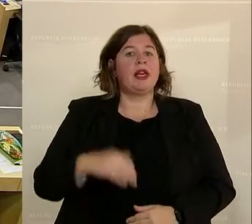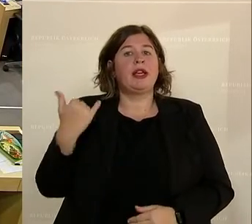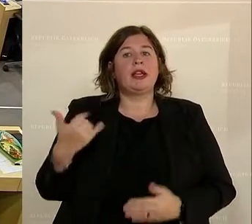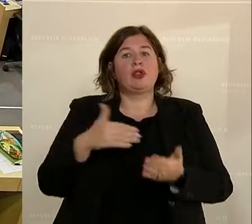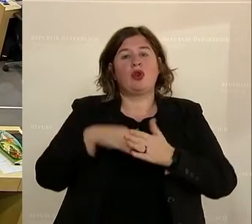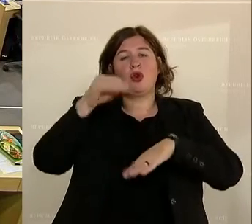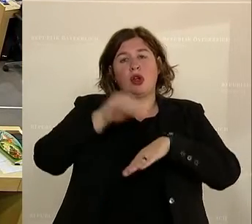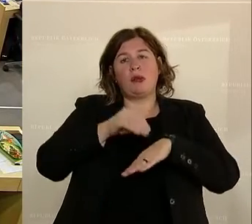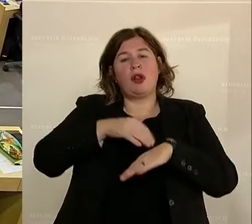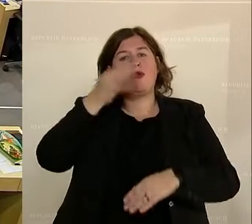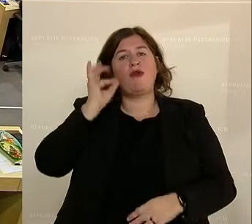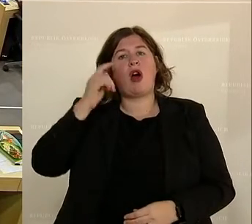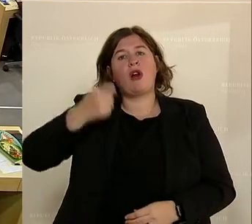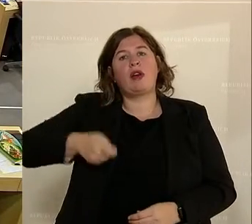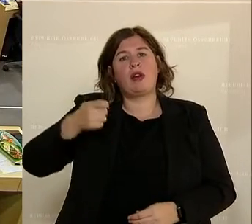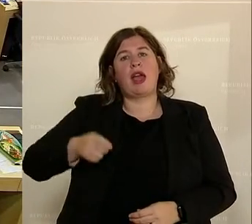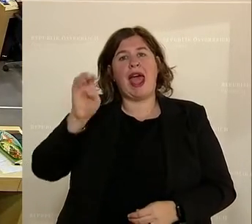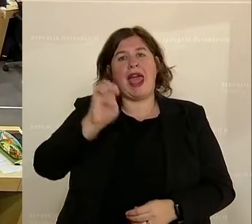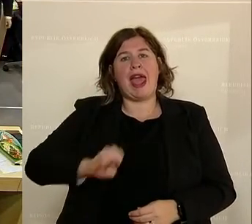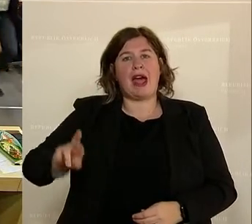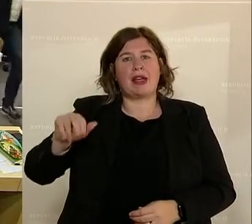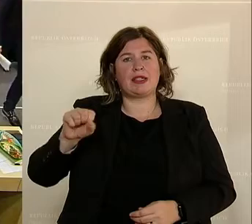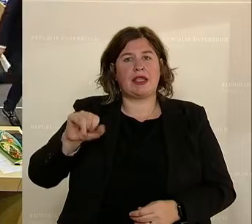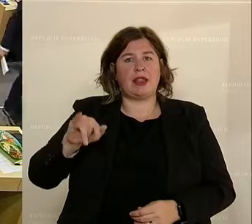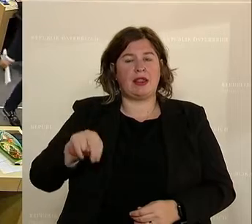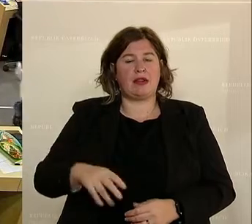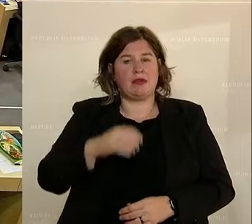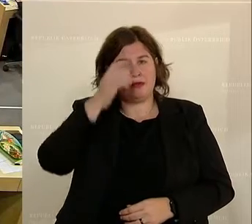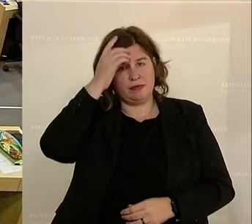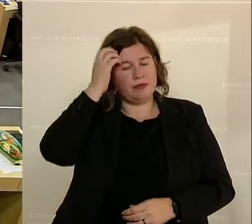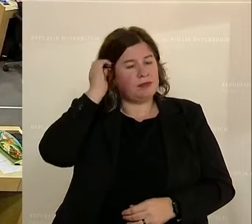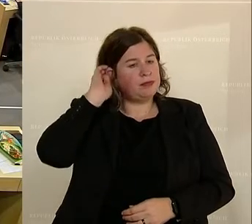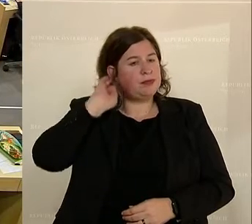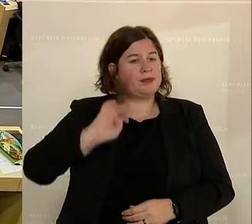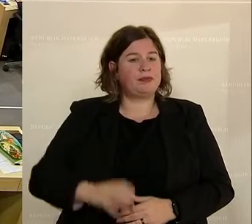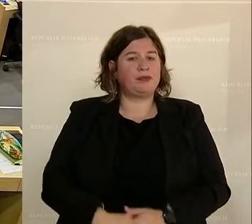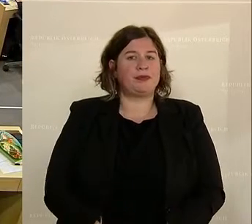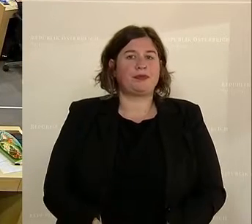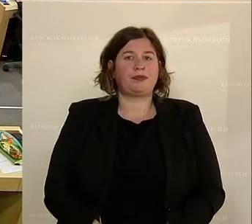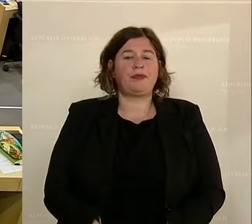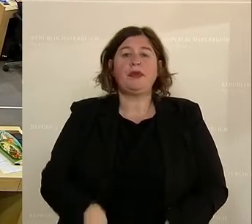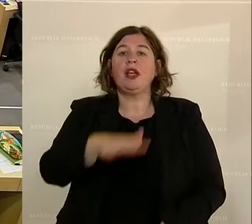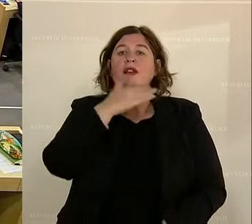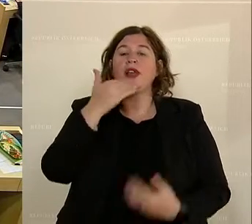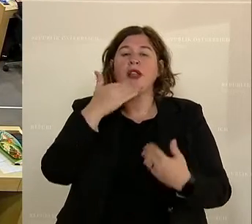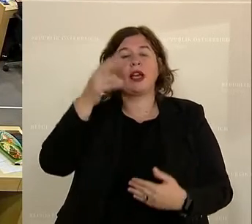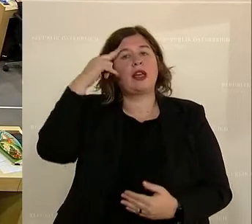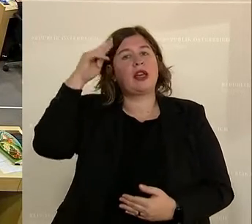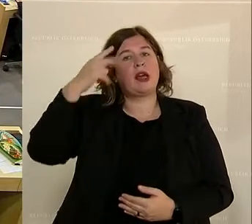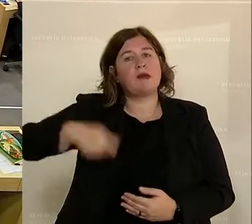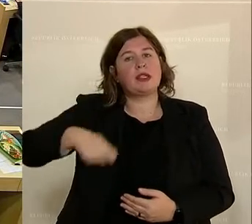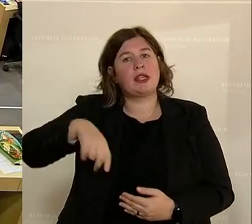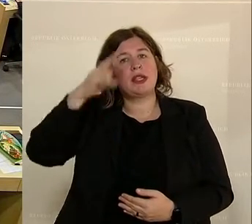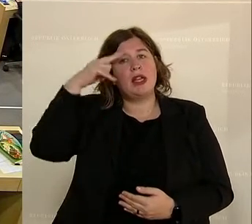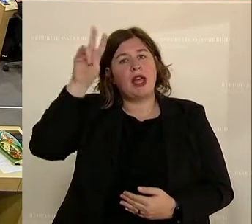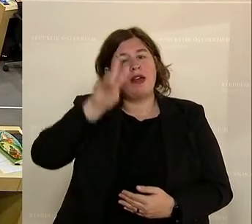Verkehrssprecher seiner Partei und Unternehmer aus Tirol. Und der Bund und die Stadt Wien teilen sich ja die Mittel für